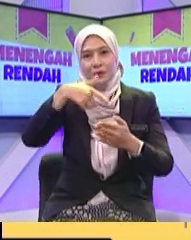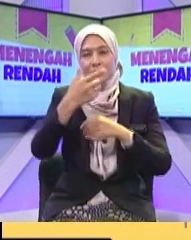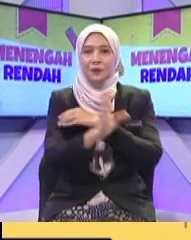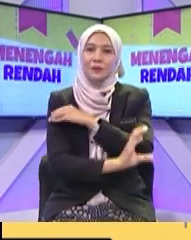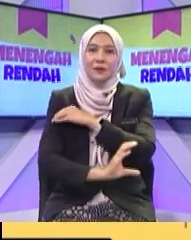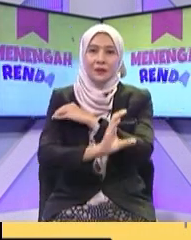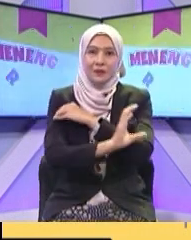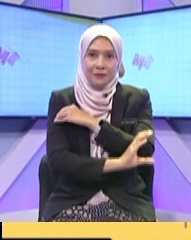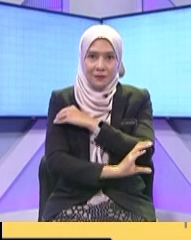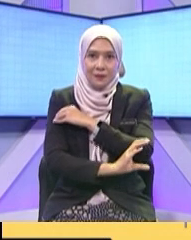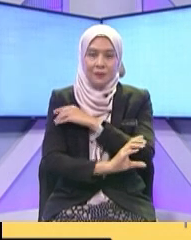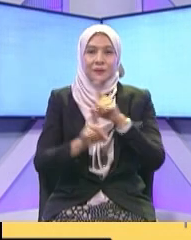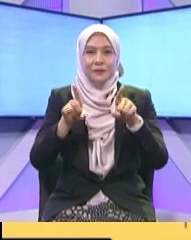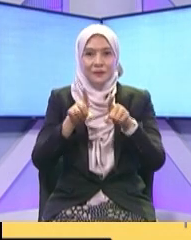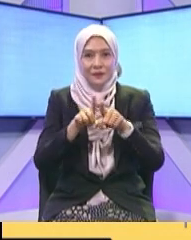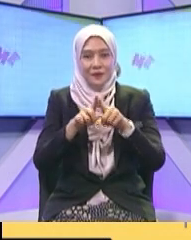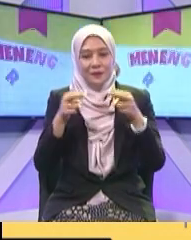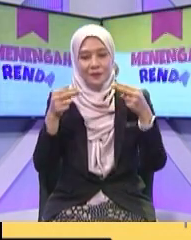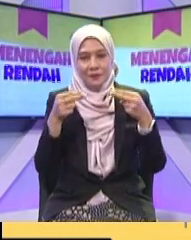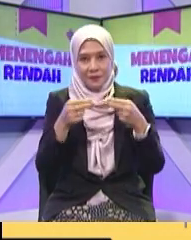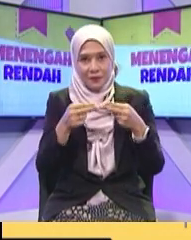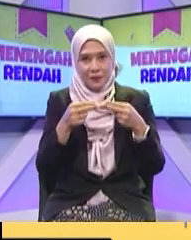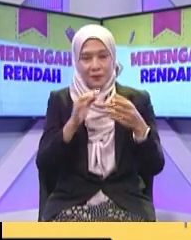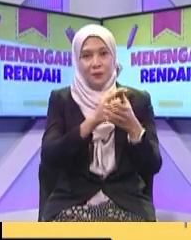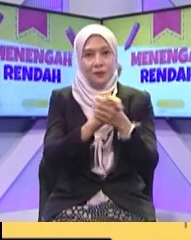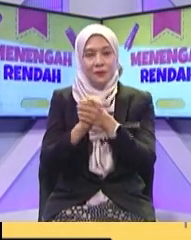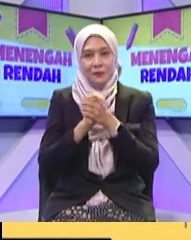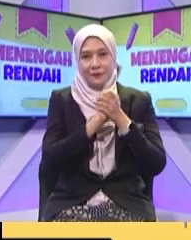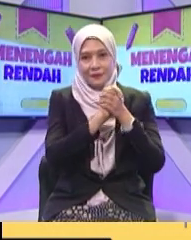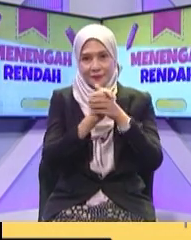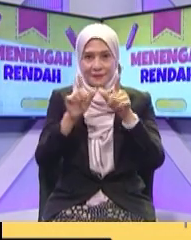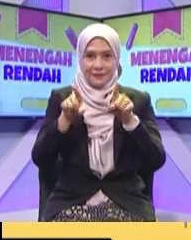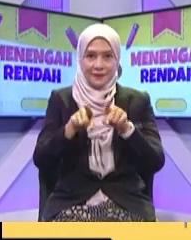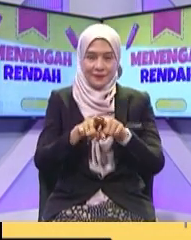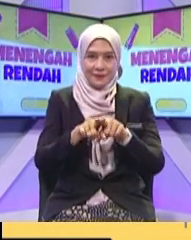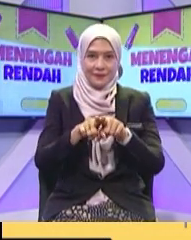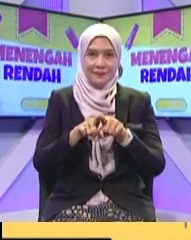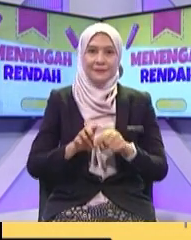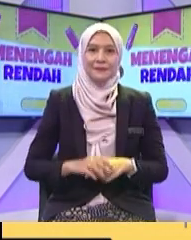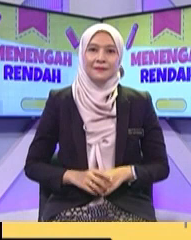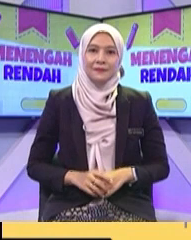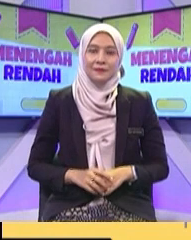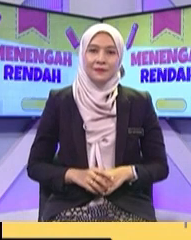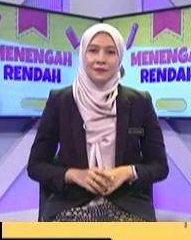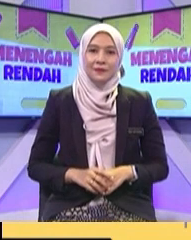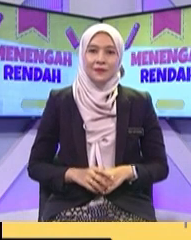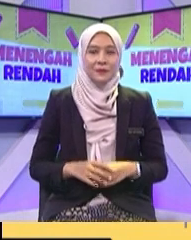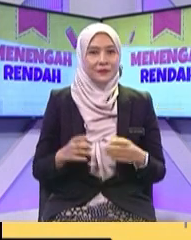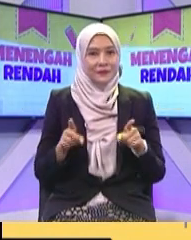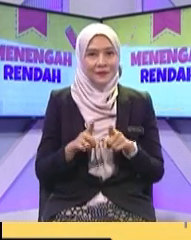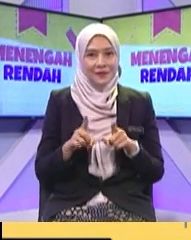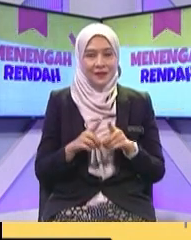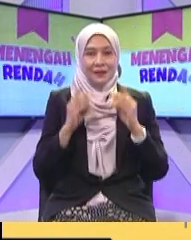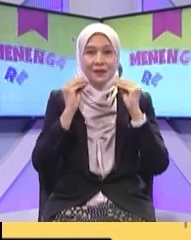Menjalinkan Hubungan Okey Perpaduan Sesama kita Yelah cikgu Contohnya Didik TV ini sendiri Merupakan satu platform Antara